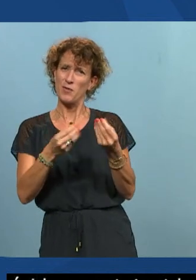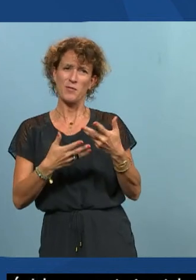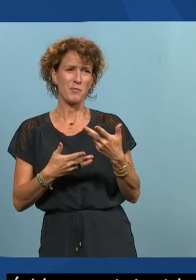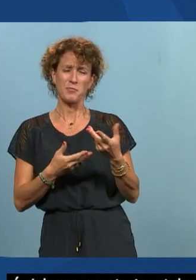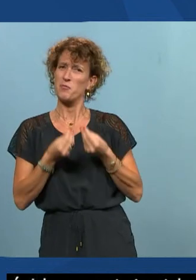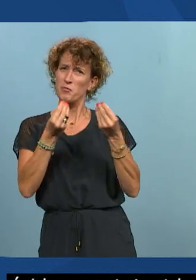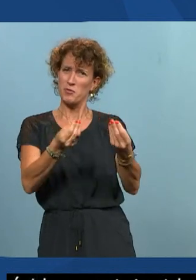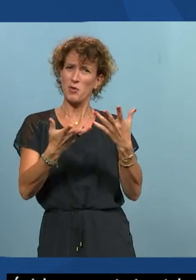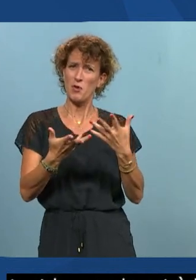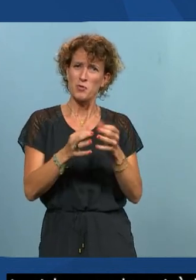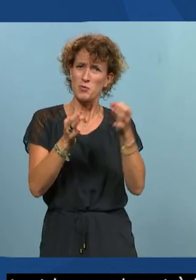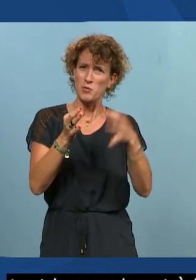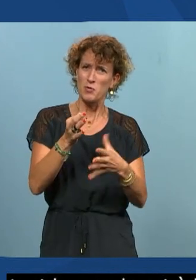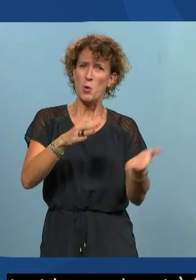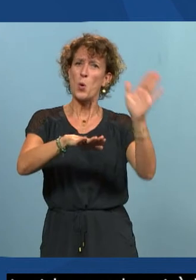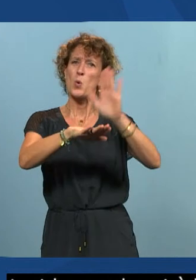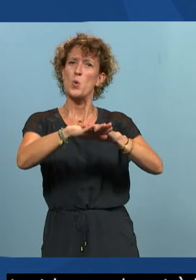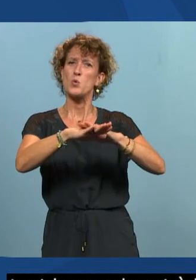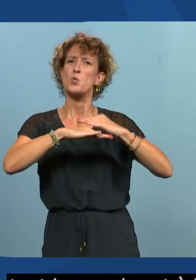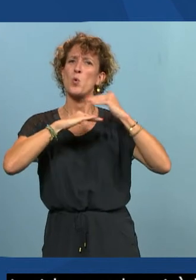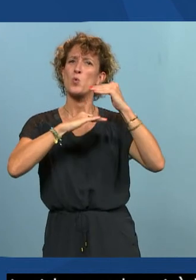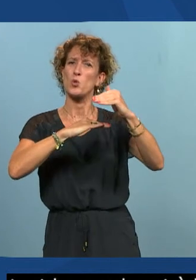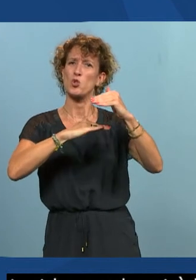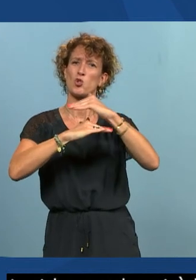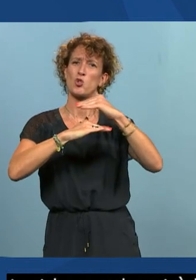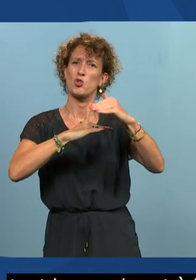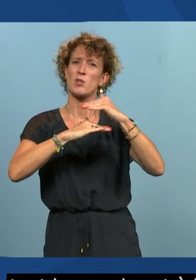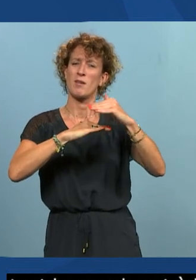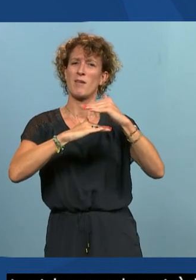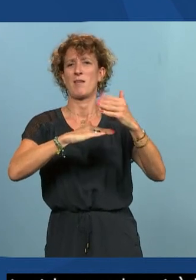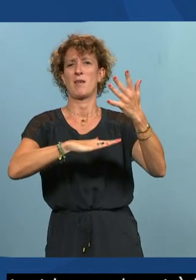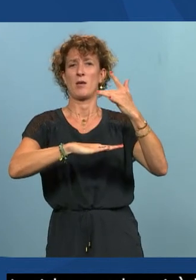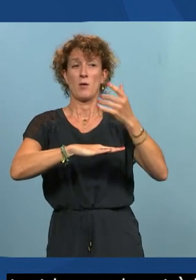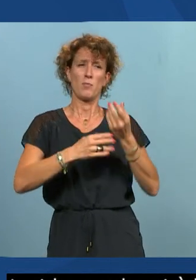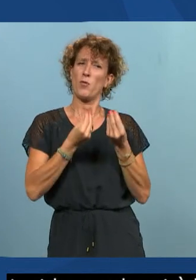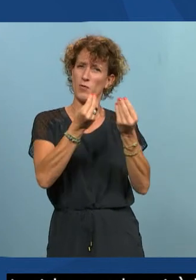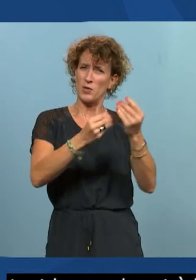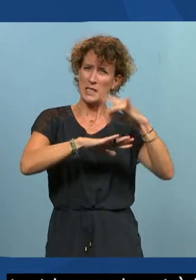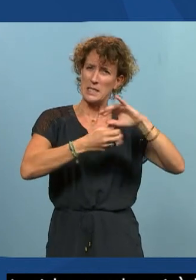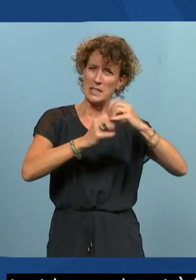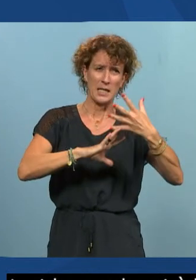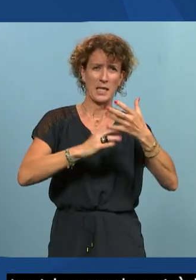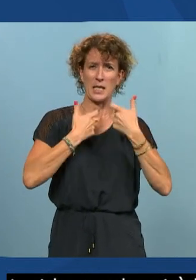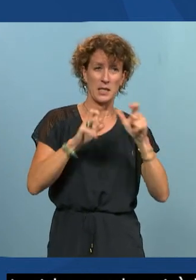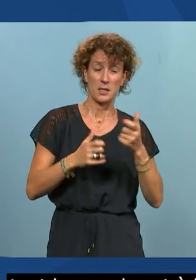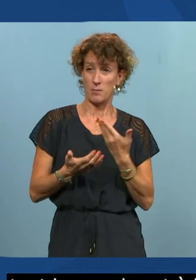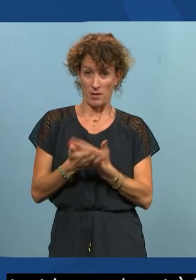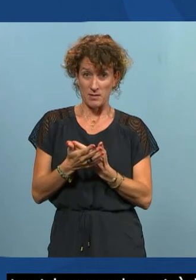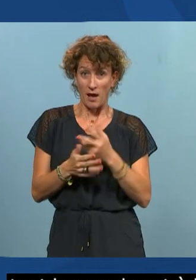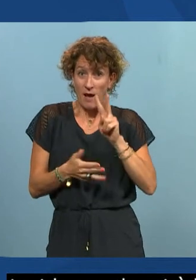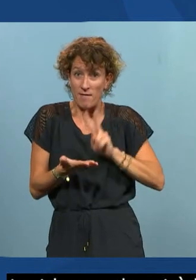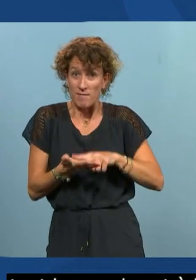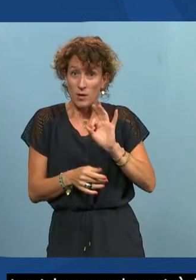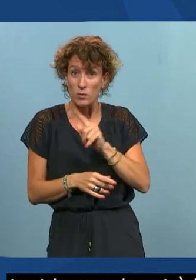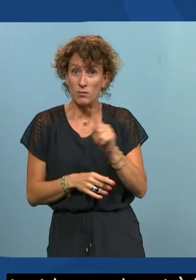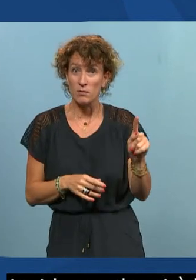ce qu'on appelle une surcouche alors est-ce qu'un outil de surcouche peut rendre un site accessible est-ce que